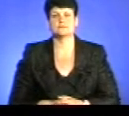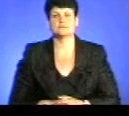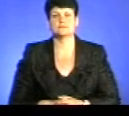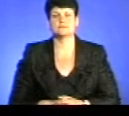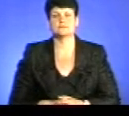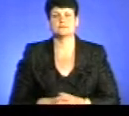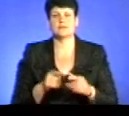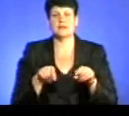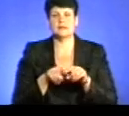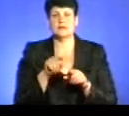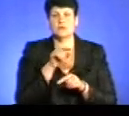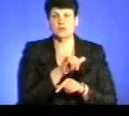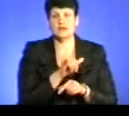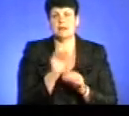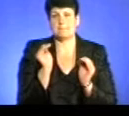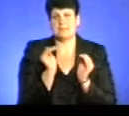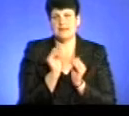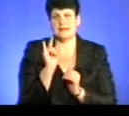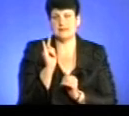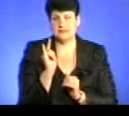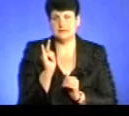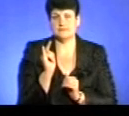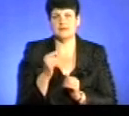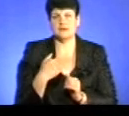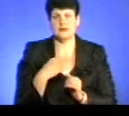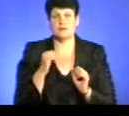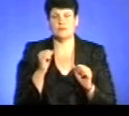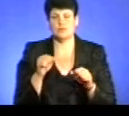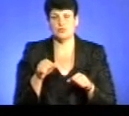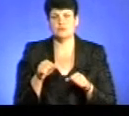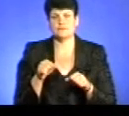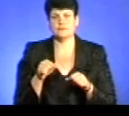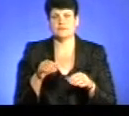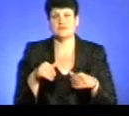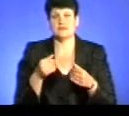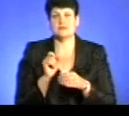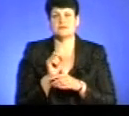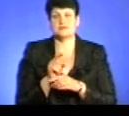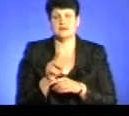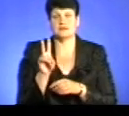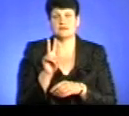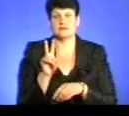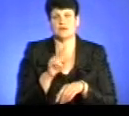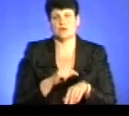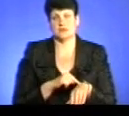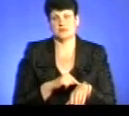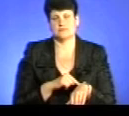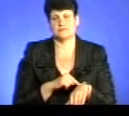Так як в неї маленька дитина, я можу їй день дати завдання тільки на дві години.